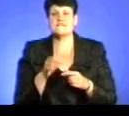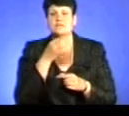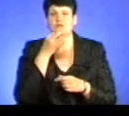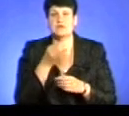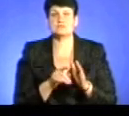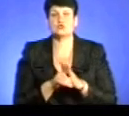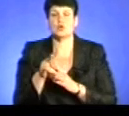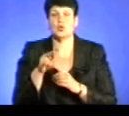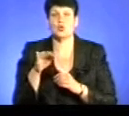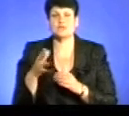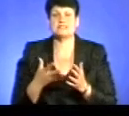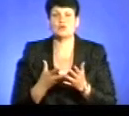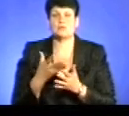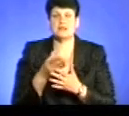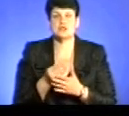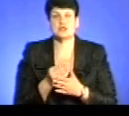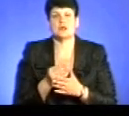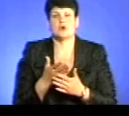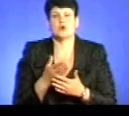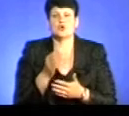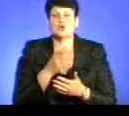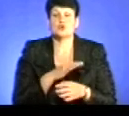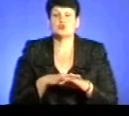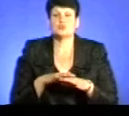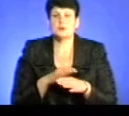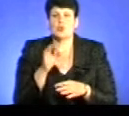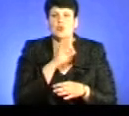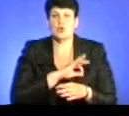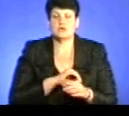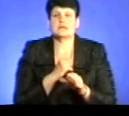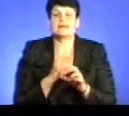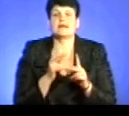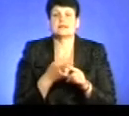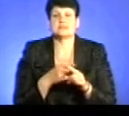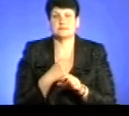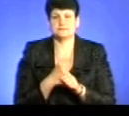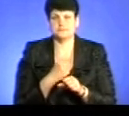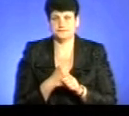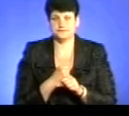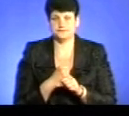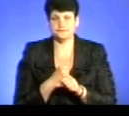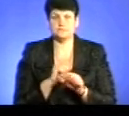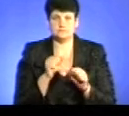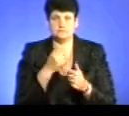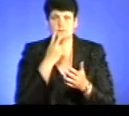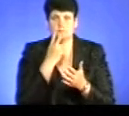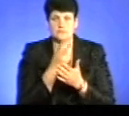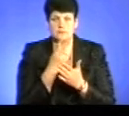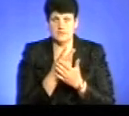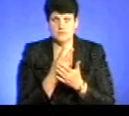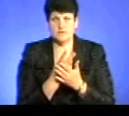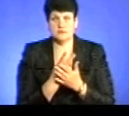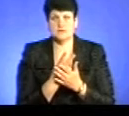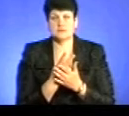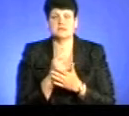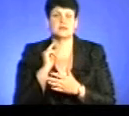лютого, це оплачувані суспільнокорисні роботи. Як ця санкція працює на дії? Ми маємо можливість побачити зараз в сюжеті наших колег із Кропивницького.